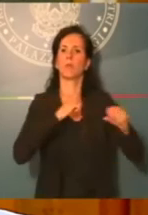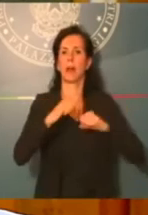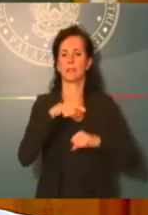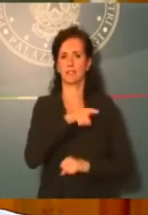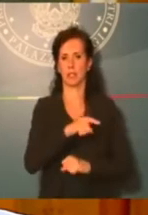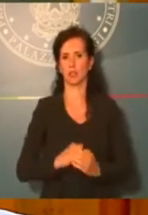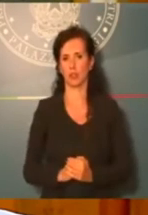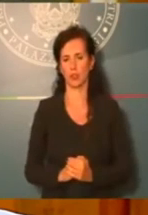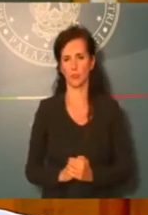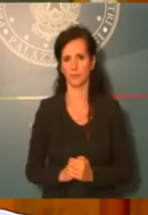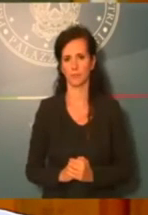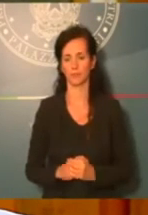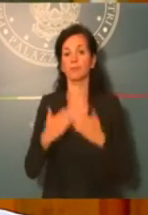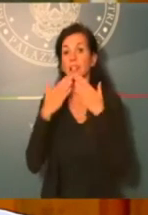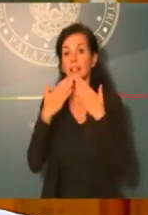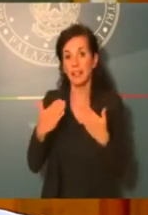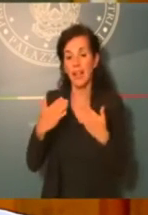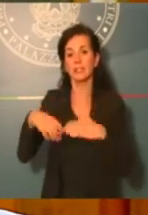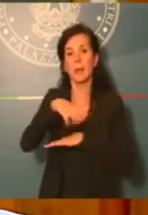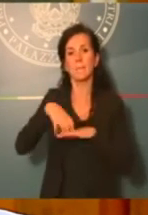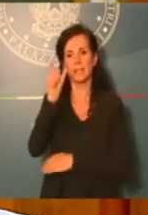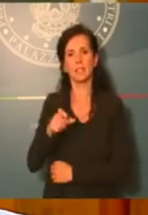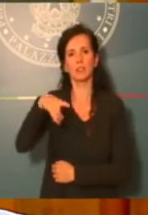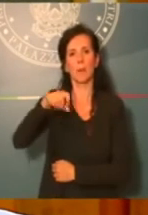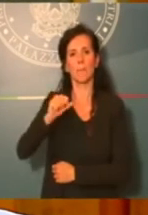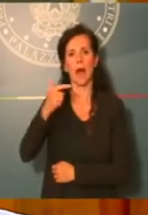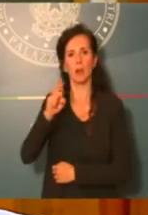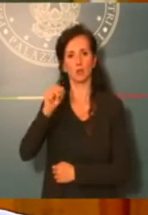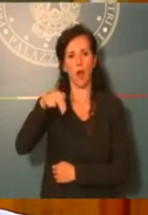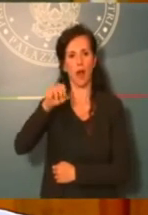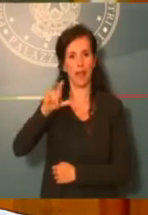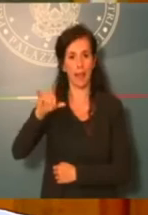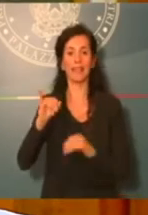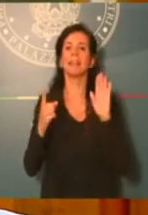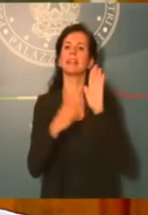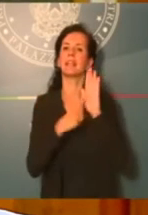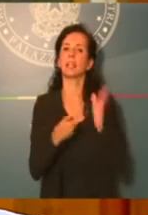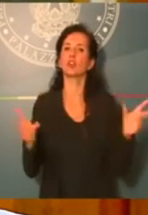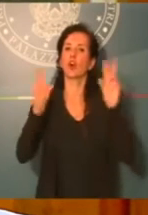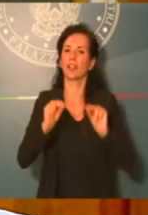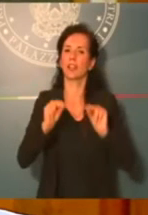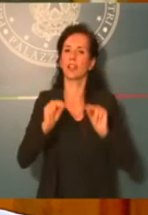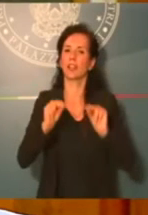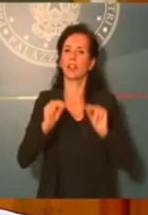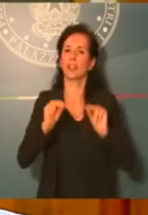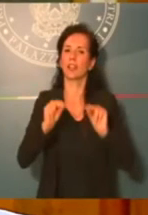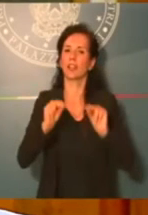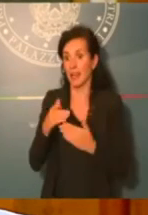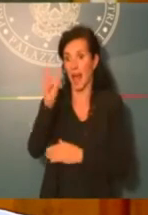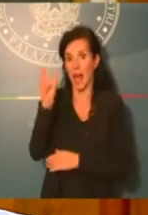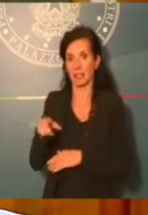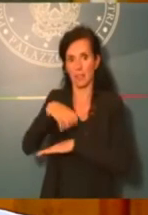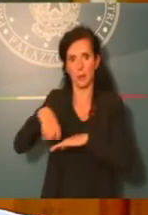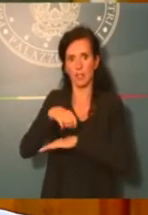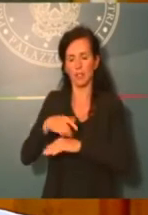Devo ringraziare il ministro Pato Anelli per il diritto a innovare, perché è una norma che abbiamo sviluppato soprattutto grazie al suo aiuto e che darà